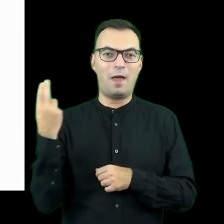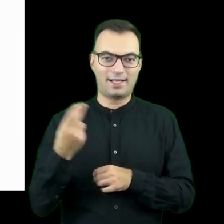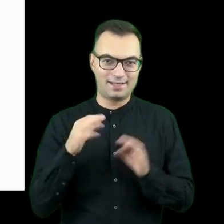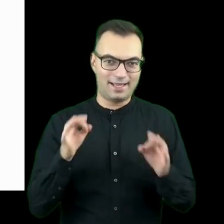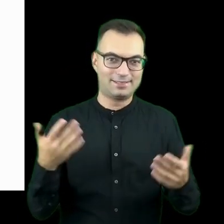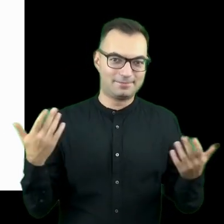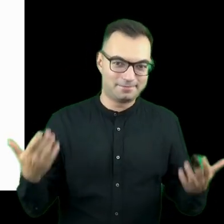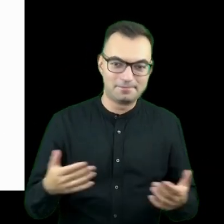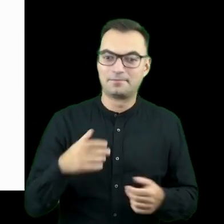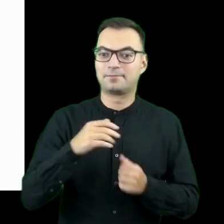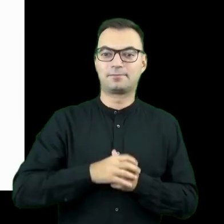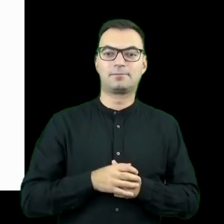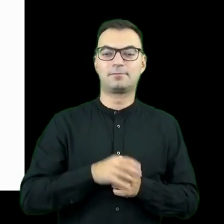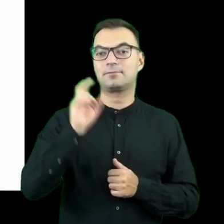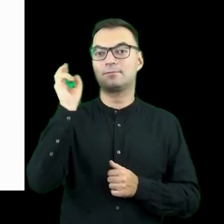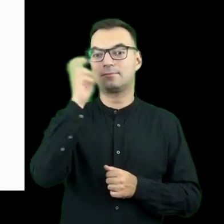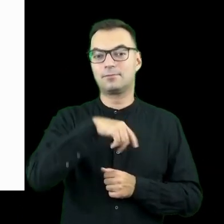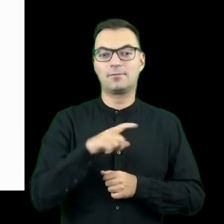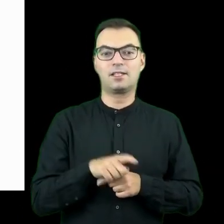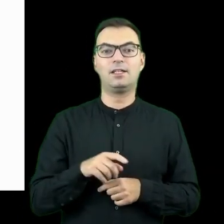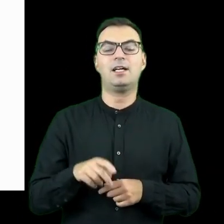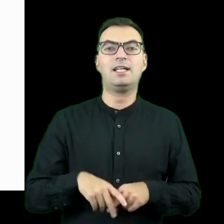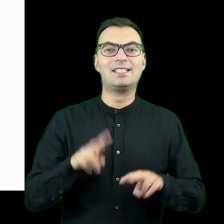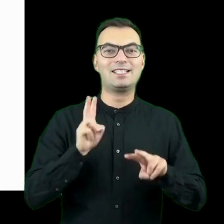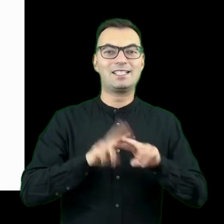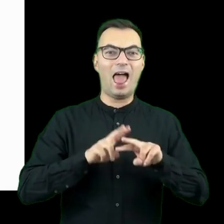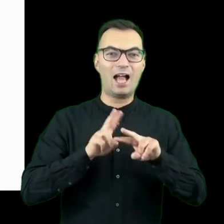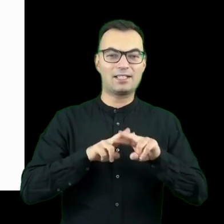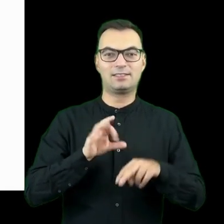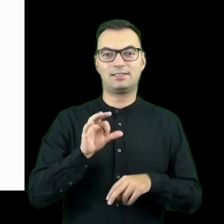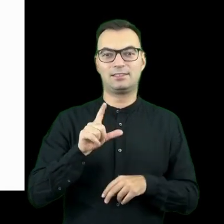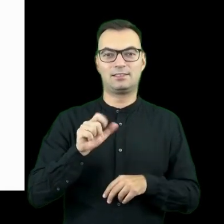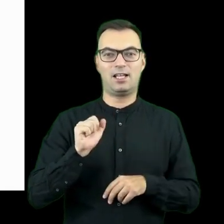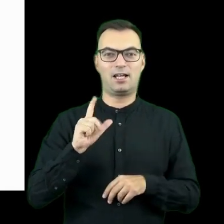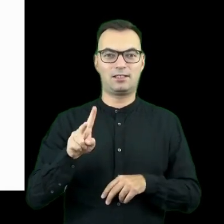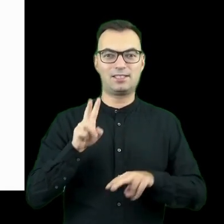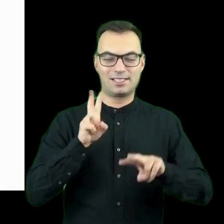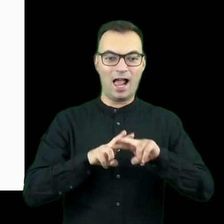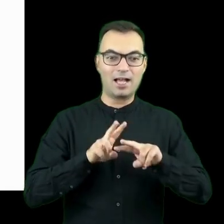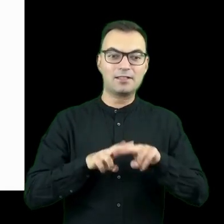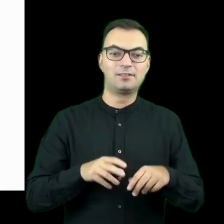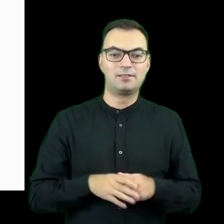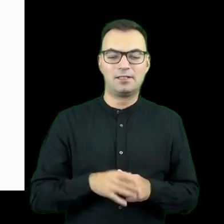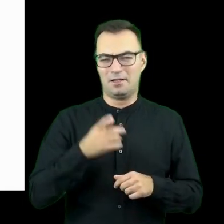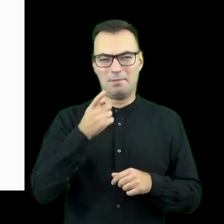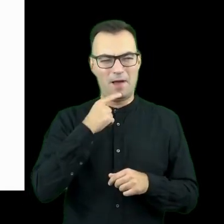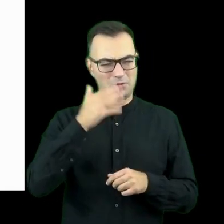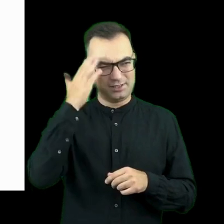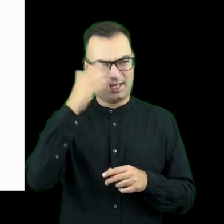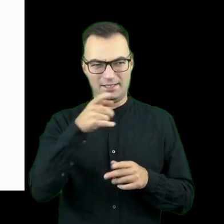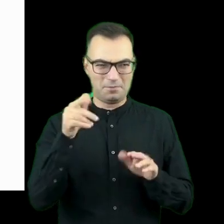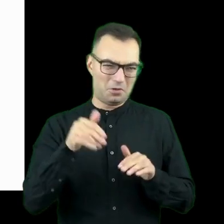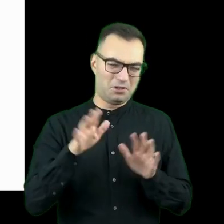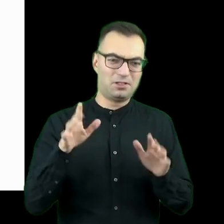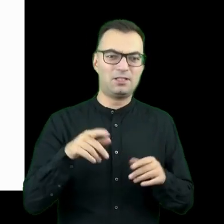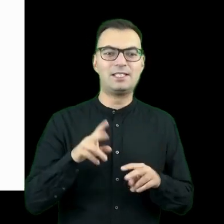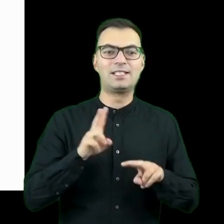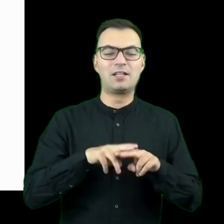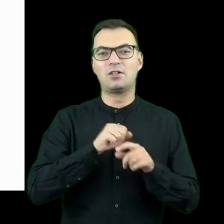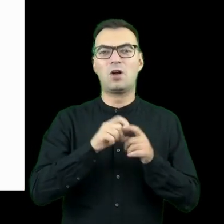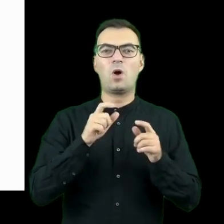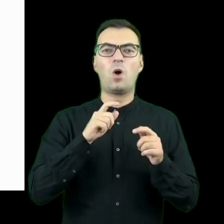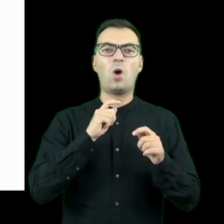Wydaje mi się, że bardzo ciekawym przykładem jest Slack. Może to jest troszkę mniej znana produkt digitalowy niż to, co pokazywałem wcześniej. Slack to jest taki